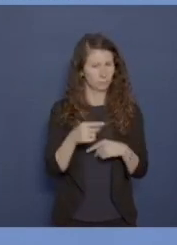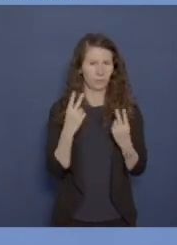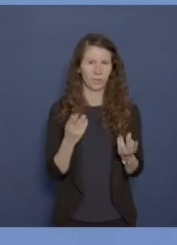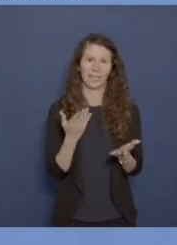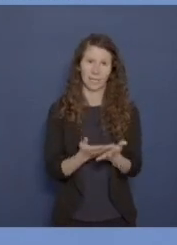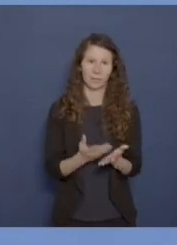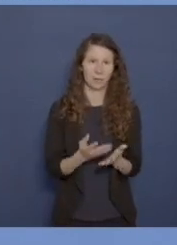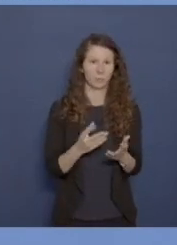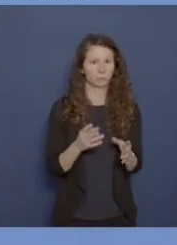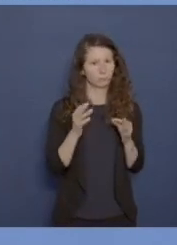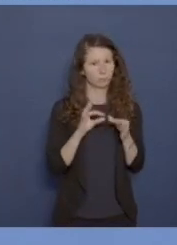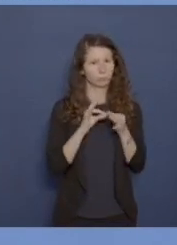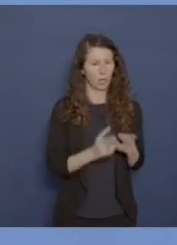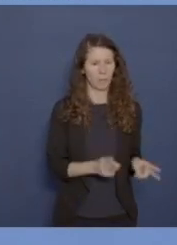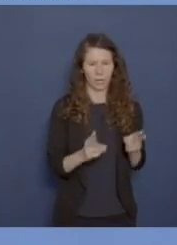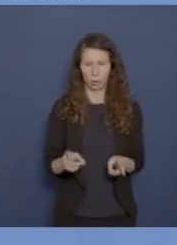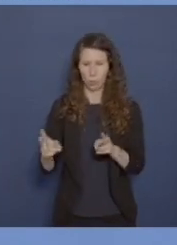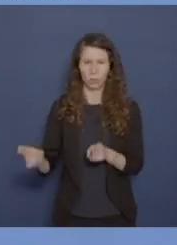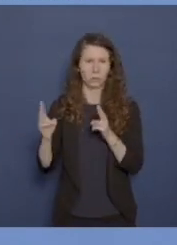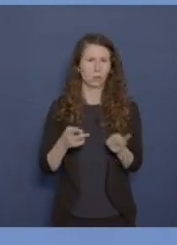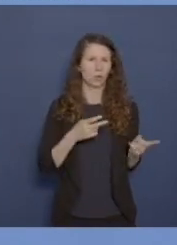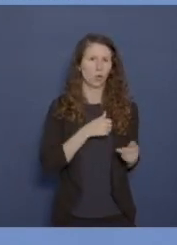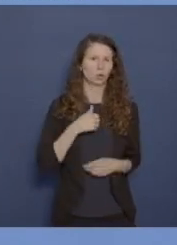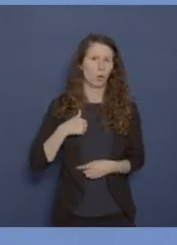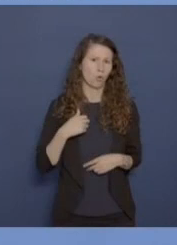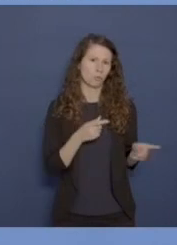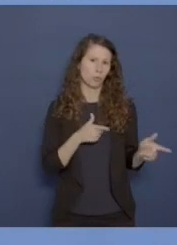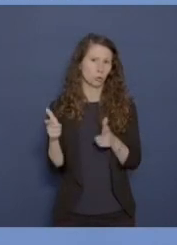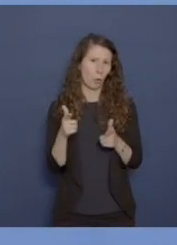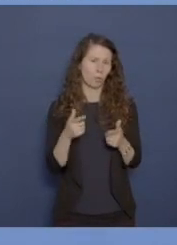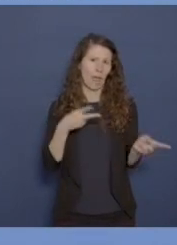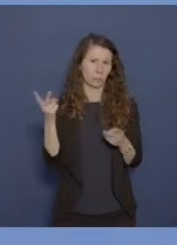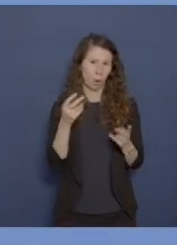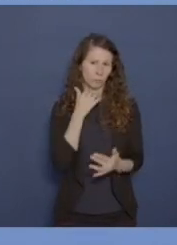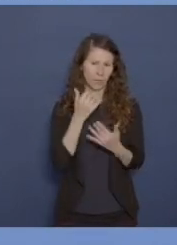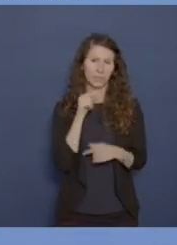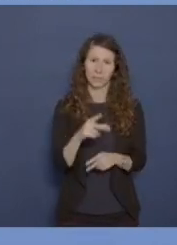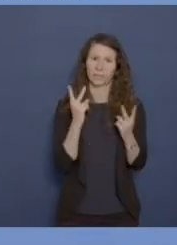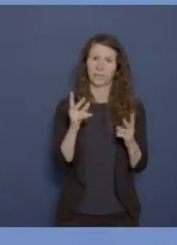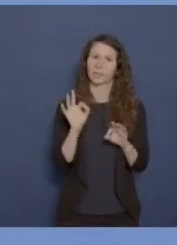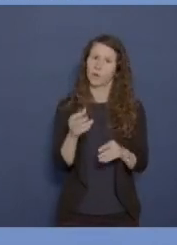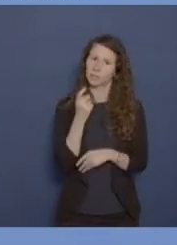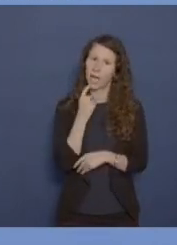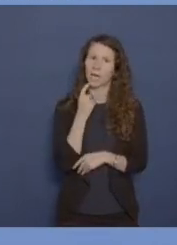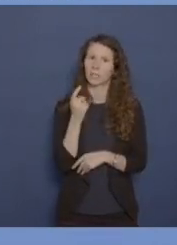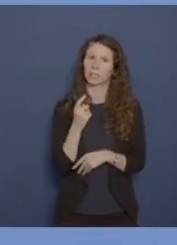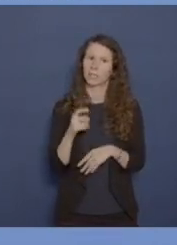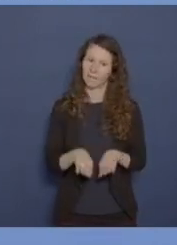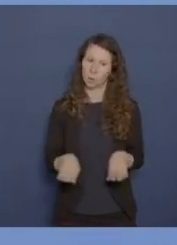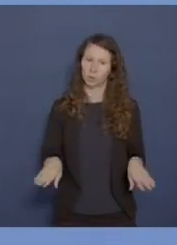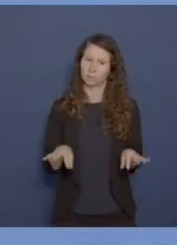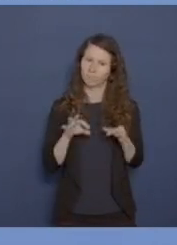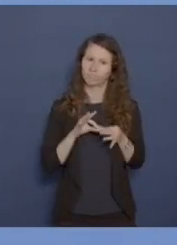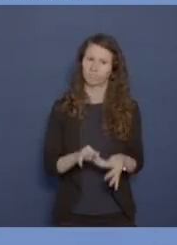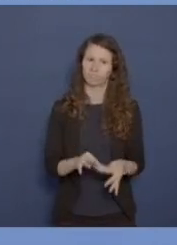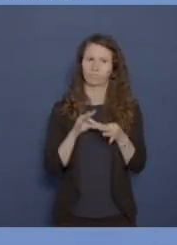periodisch veröffentlichte Rüstungsexportbericht. Das ein wichtiger Beitrag für eine sachliche und fundierte Auseinandersetzung mit dem Thema Rüstungsexporte.